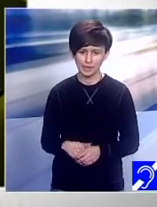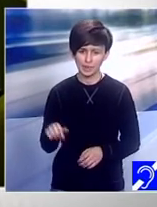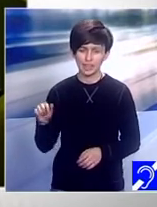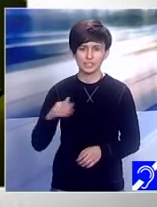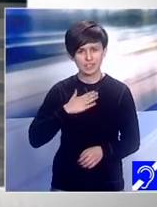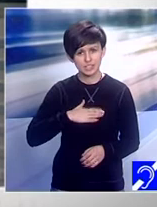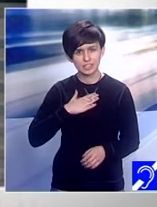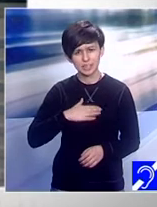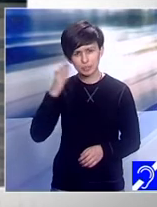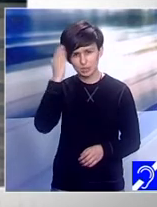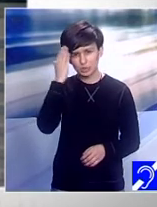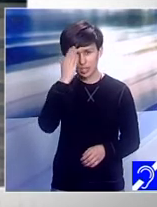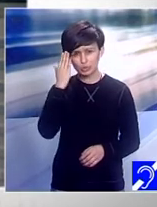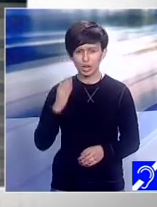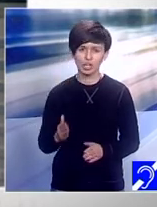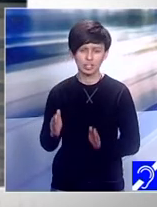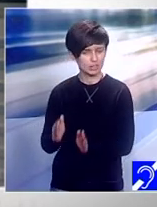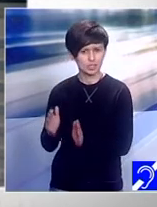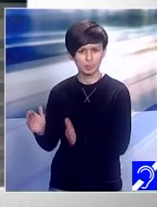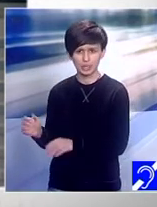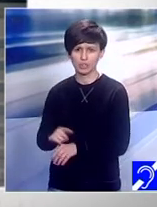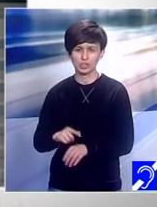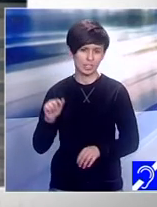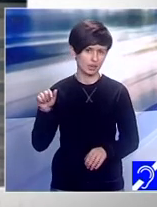știu că și profesorii te iubeau toți da